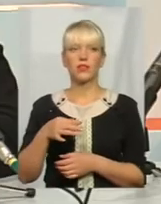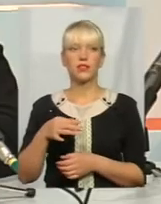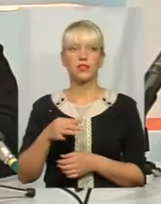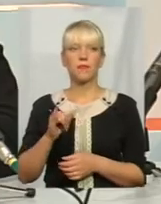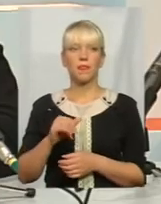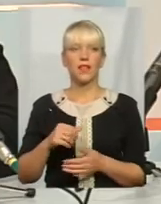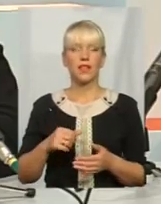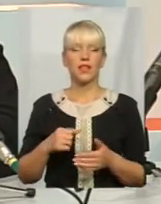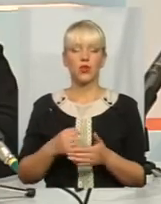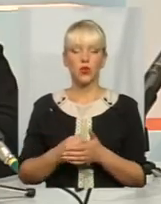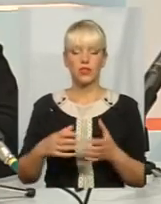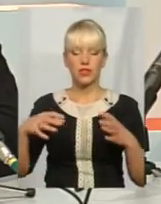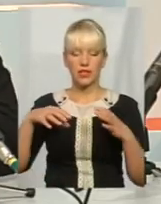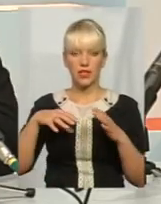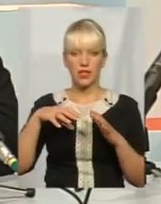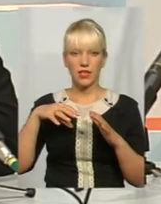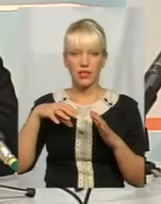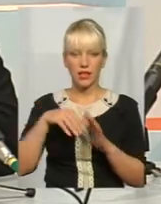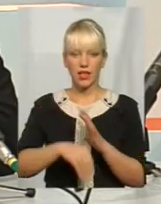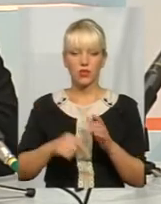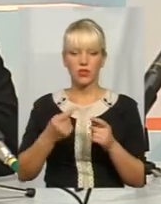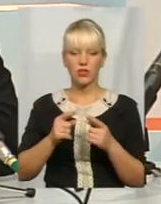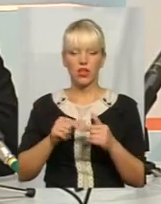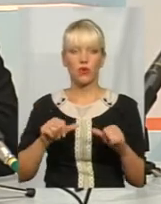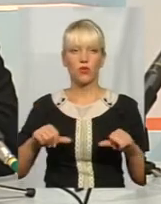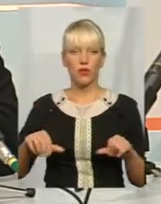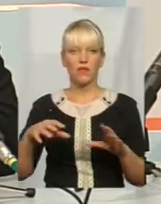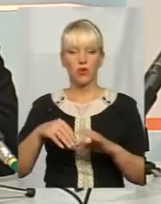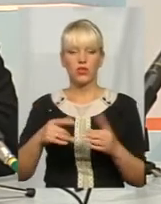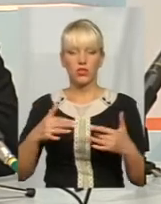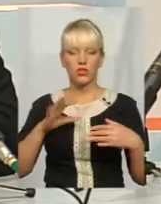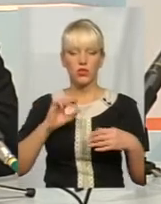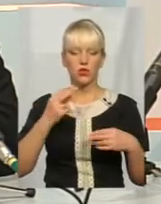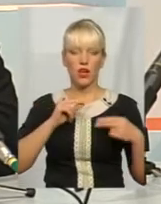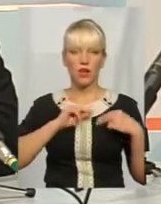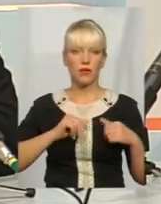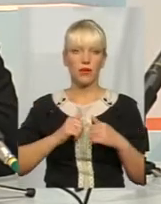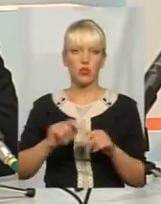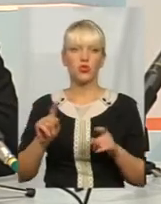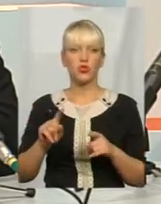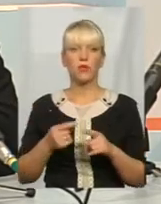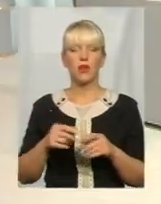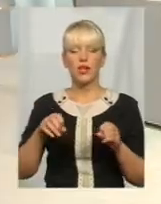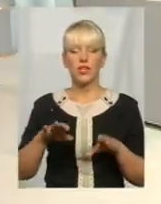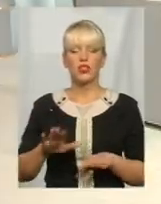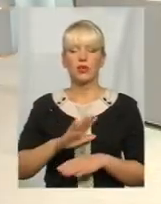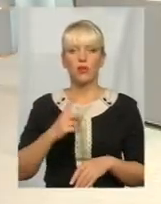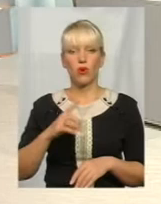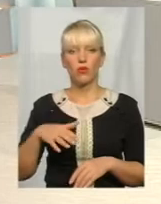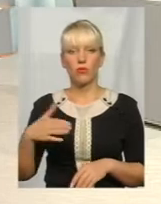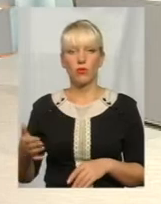І до складу цієї комісії входять різні соціальні партнери, щоб рішення не було однобокі, то